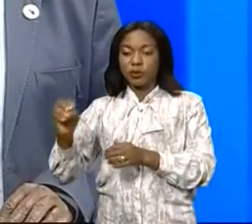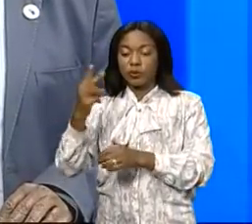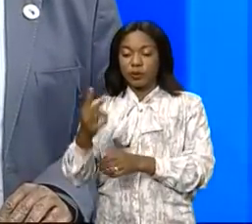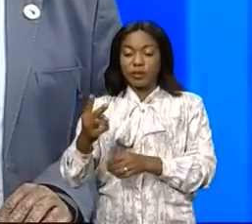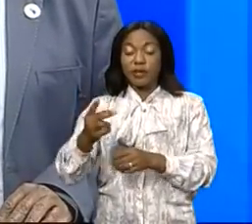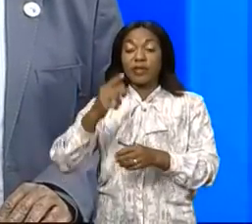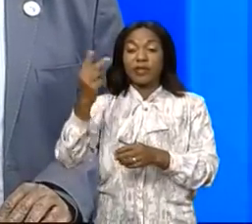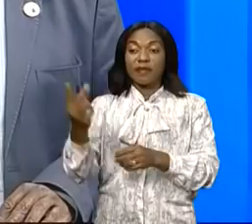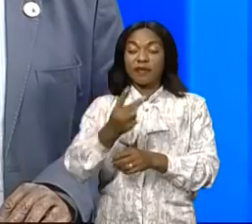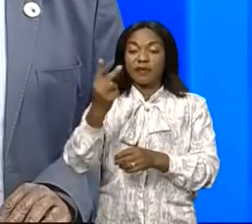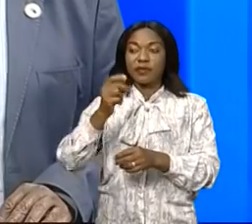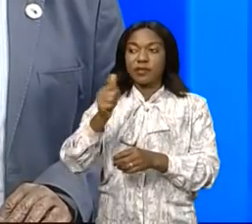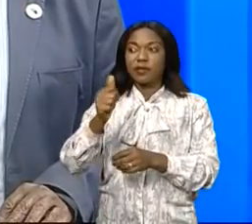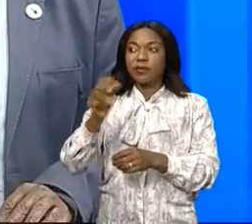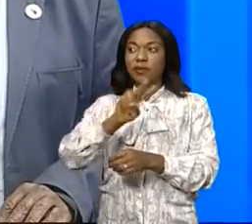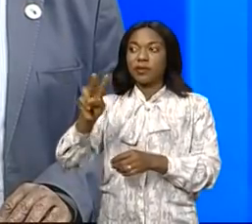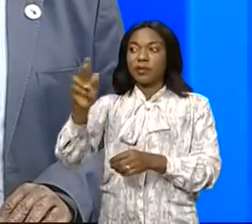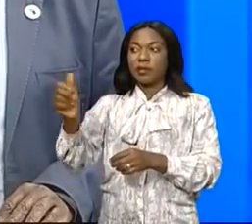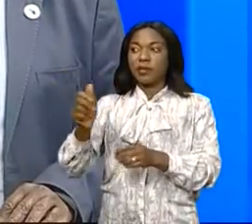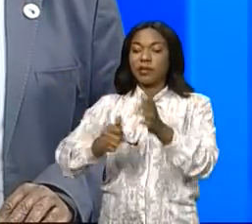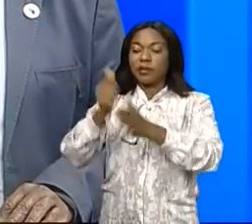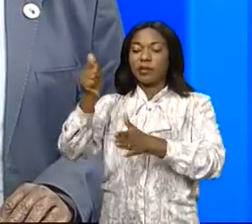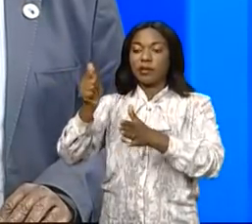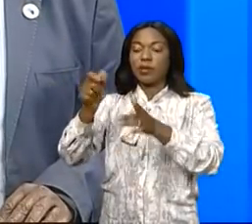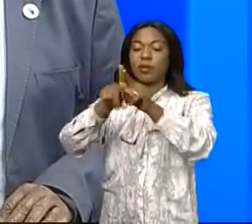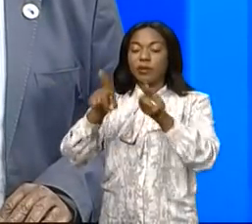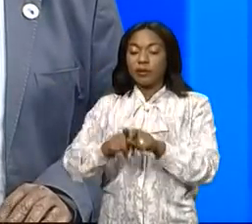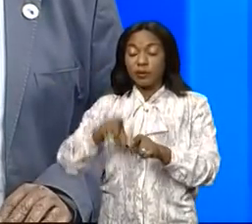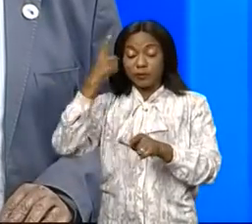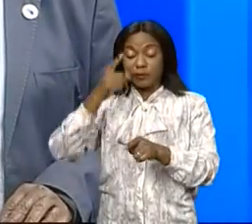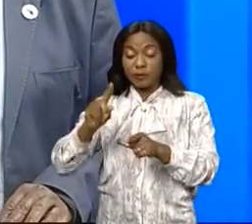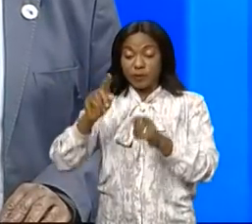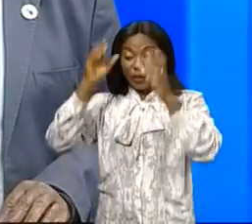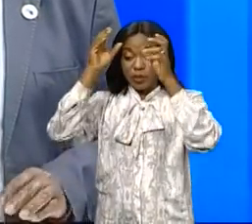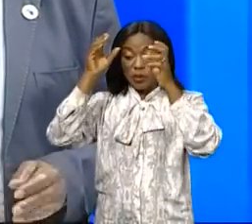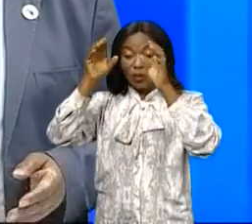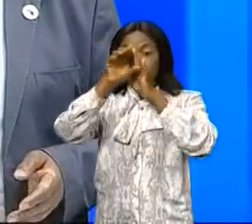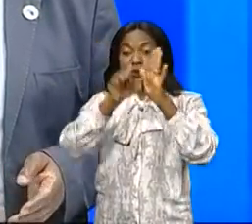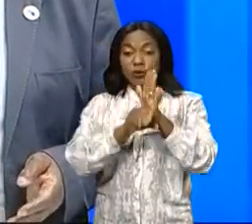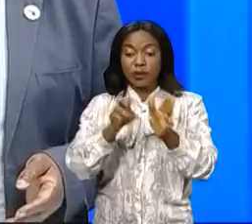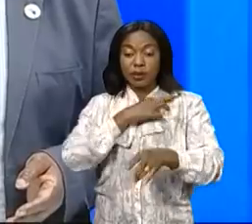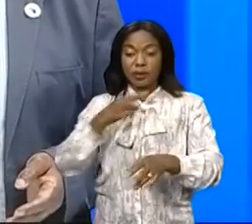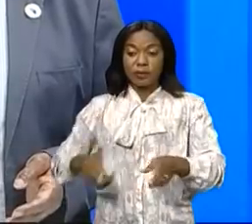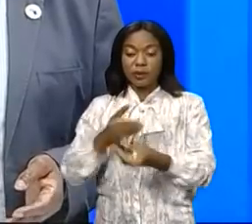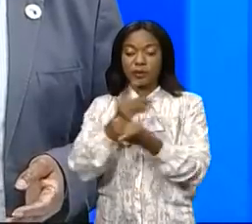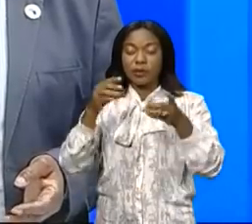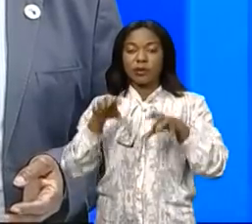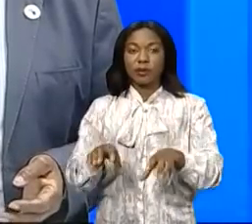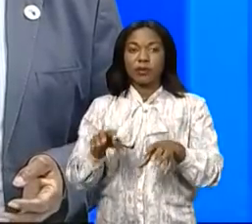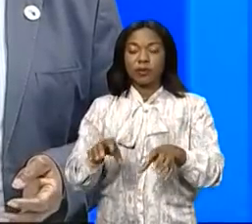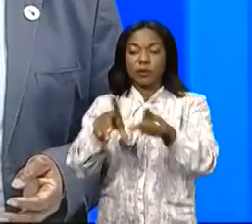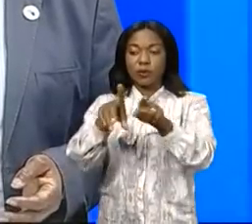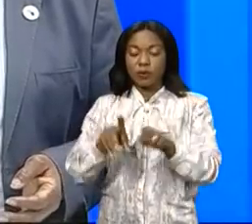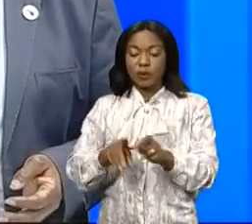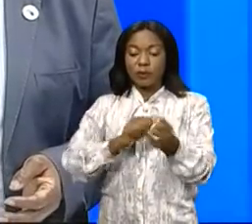2011, portant révision de certains articles de la Constitution de la République démocratique du Congo, spécialement